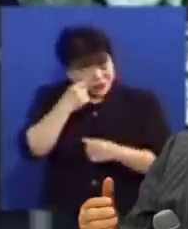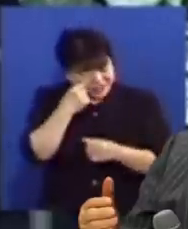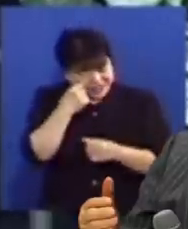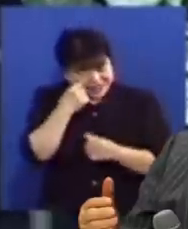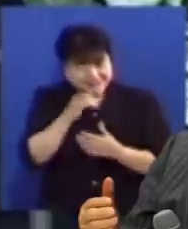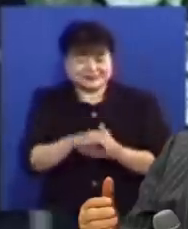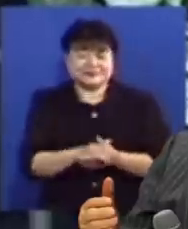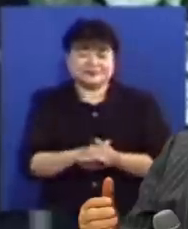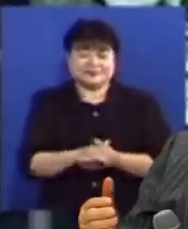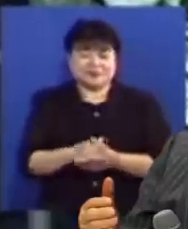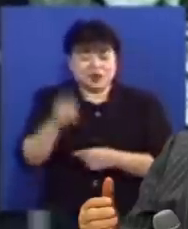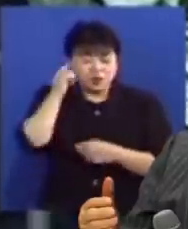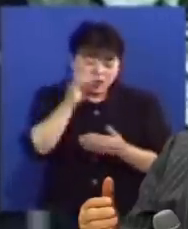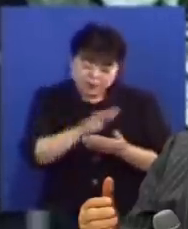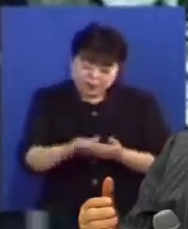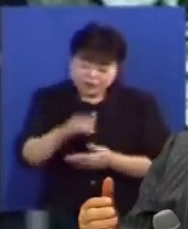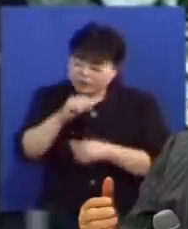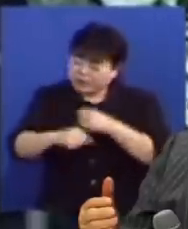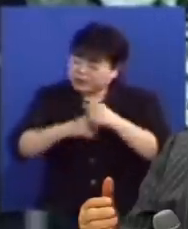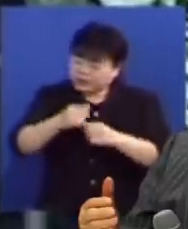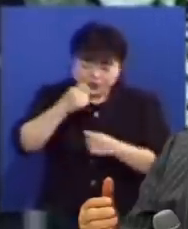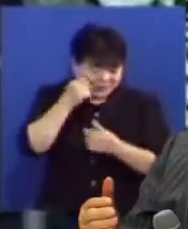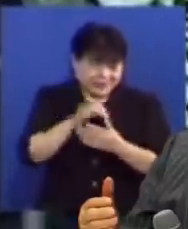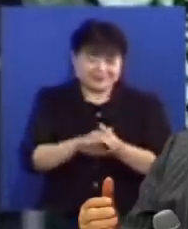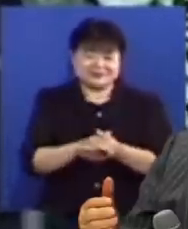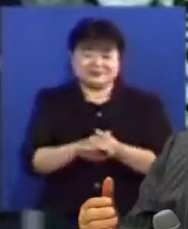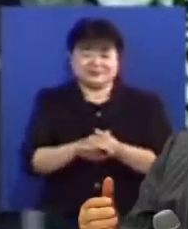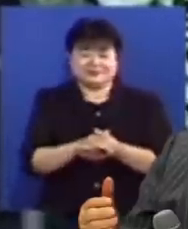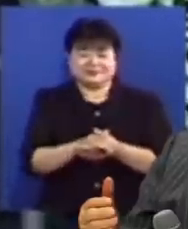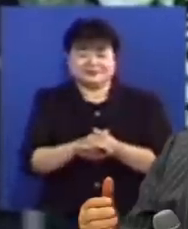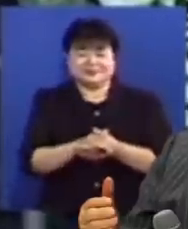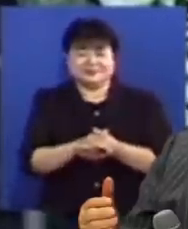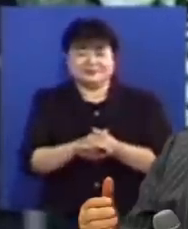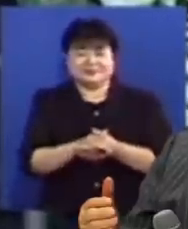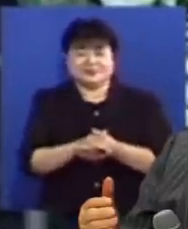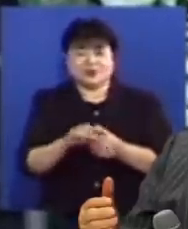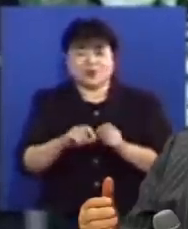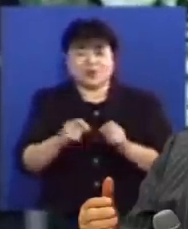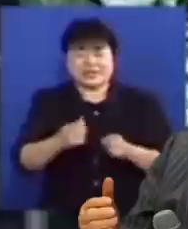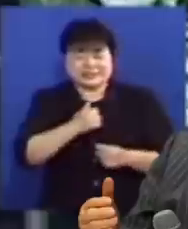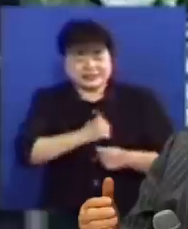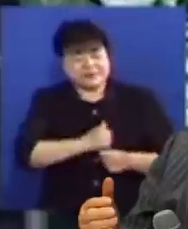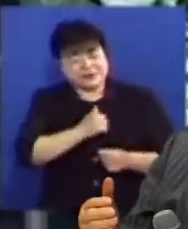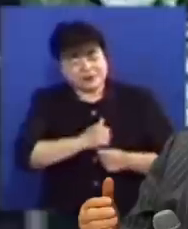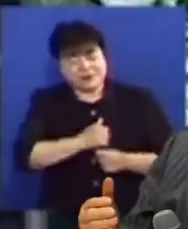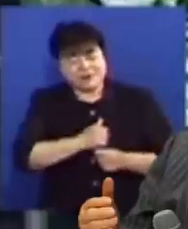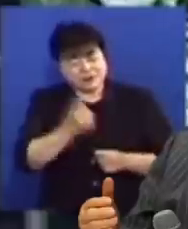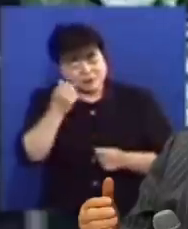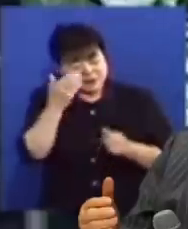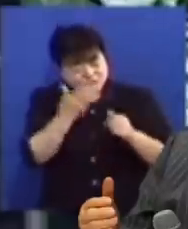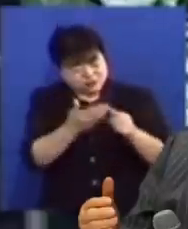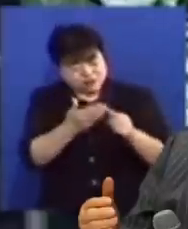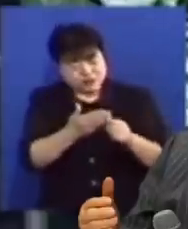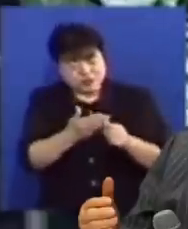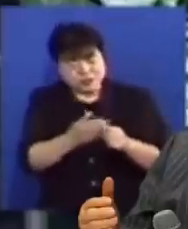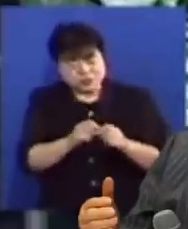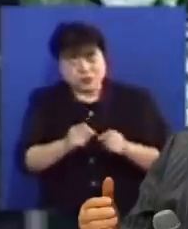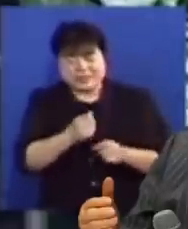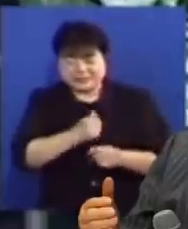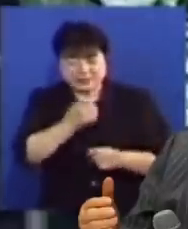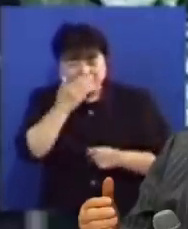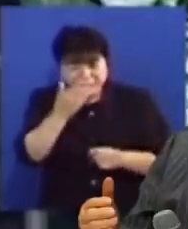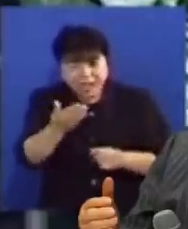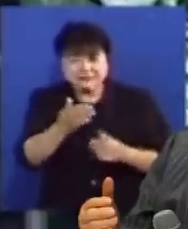화평한 마음이 어떻게 내 마음이 되니까 오래참는 것도 성령이 주셔야 마음이 오래참지